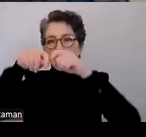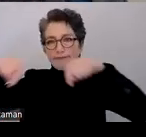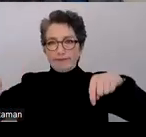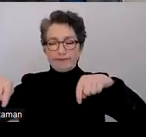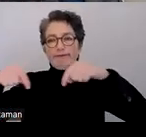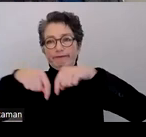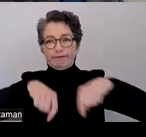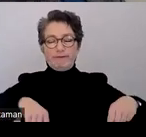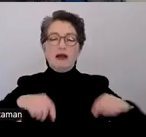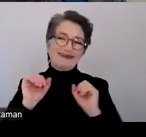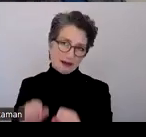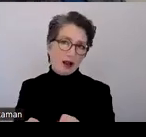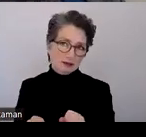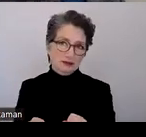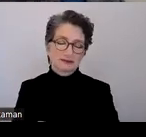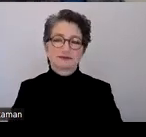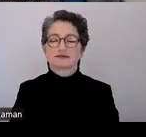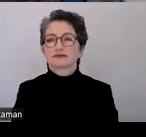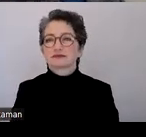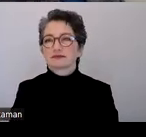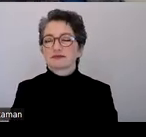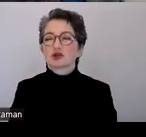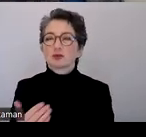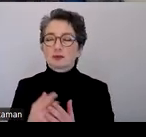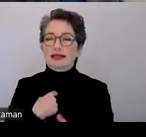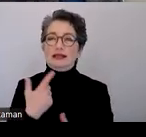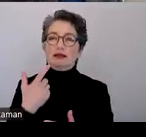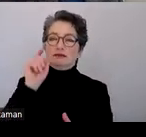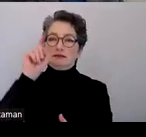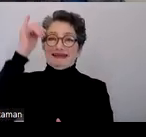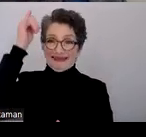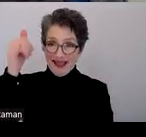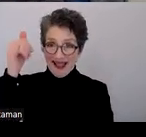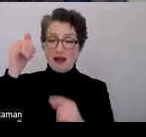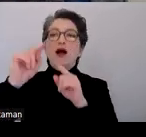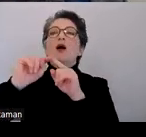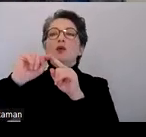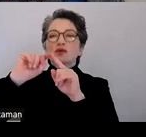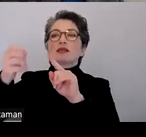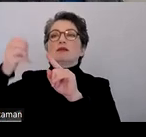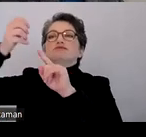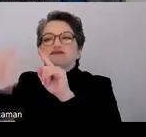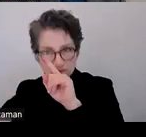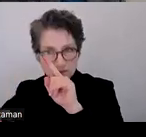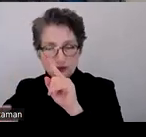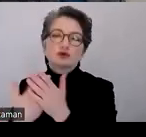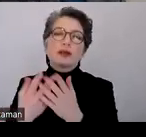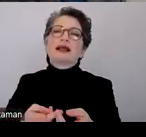wenn man irgendwo eine Eingabe gemacht hat. Zum Beispiel Kreditkarteninformationen werden nur dann